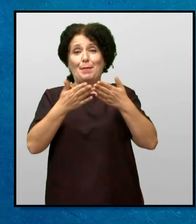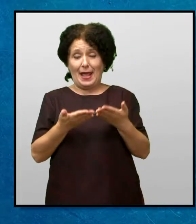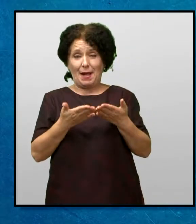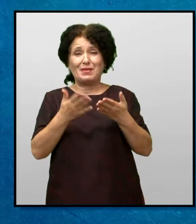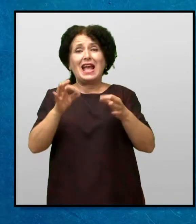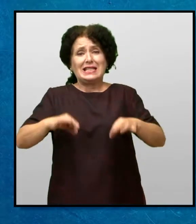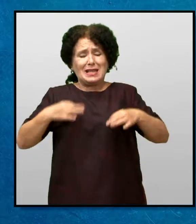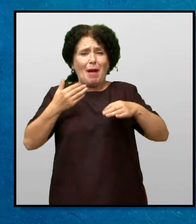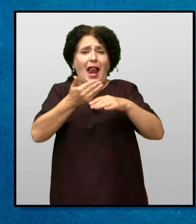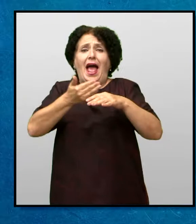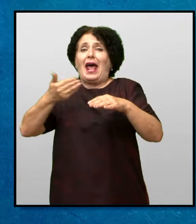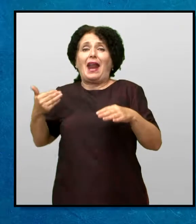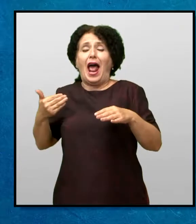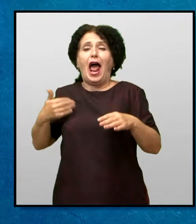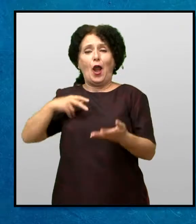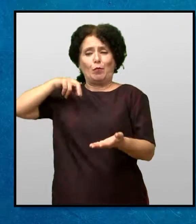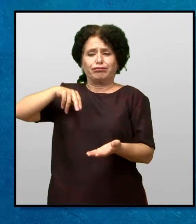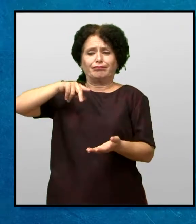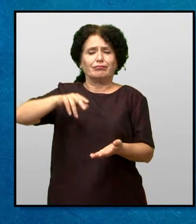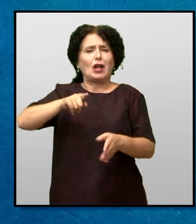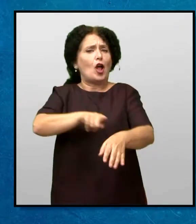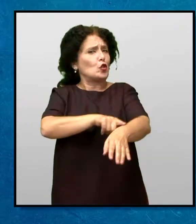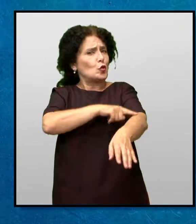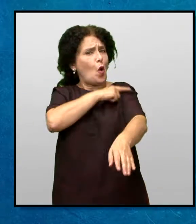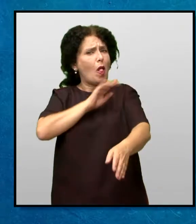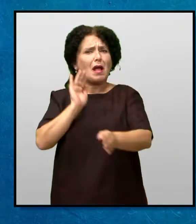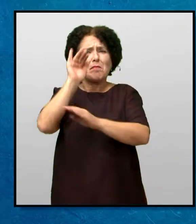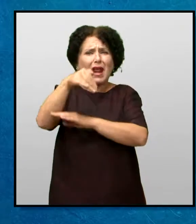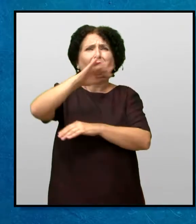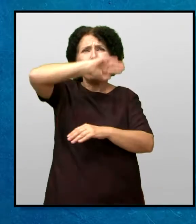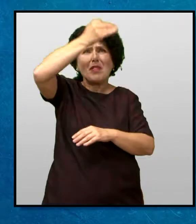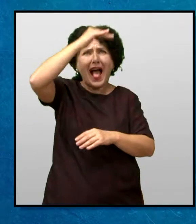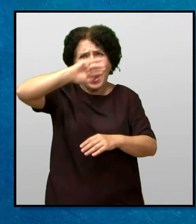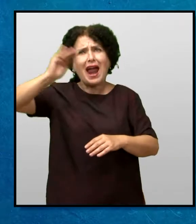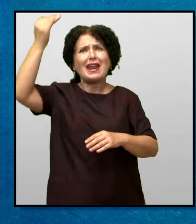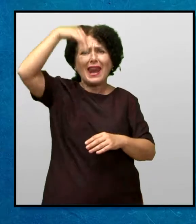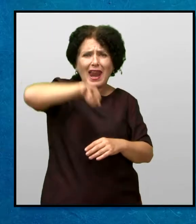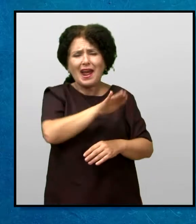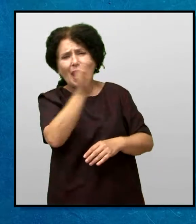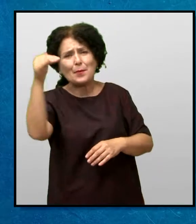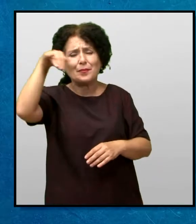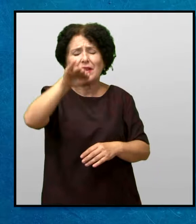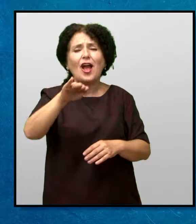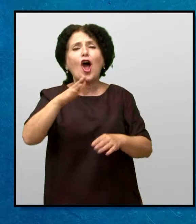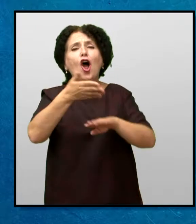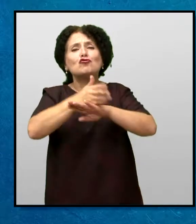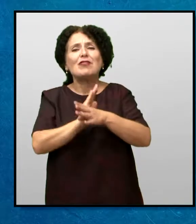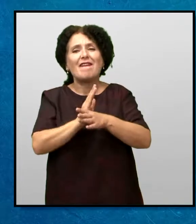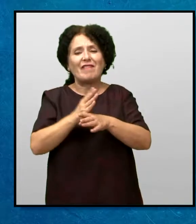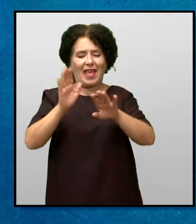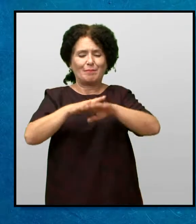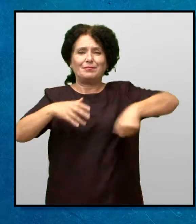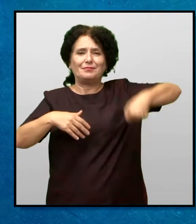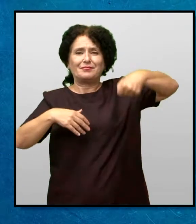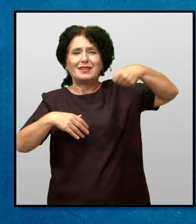Од како рано појаде, Мери тргна на долгиот пат преку планините Таа ги носеше единствените чевли во